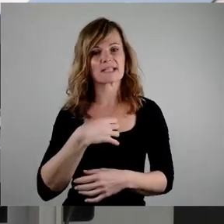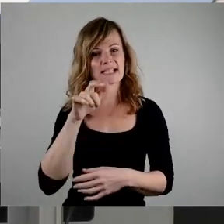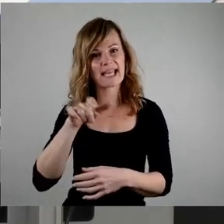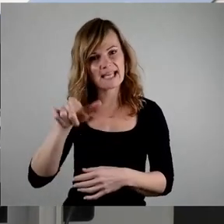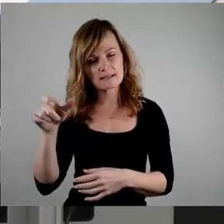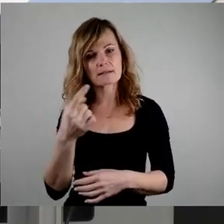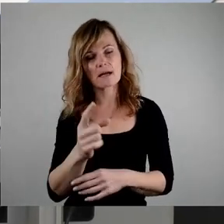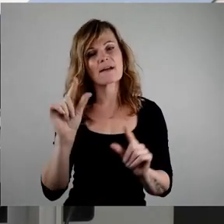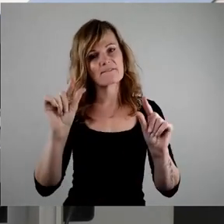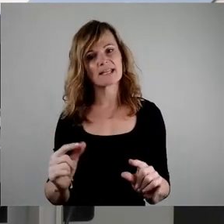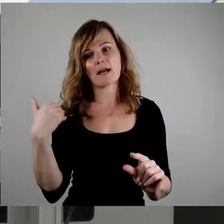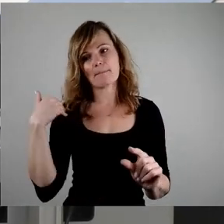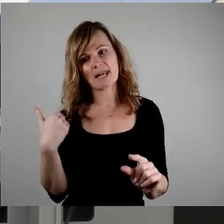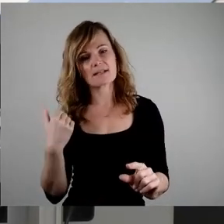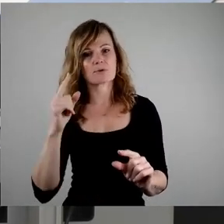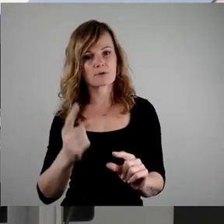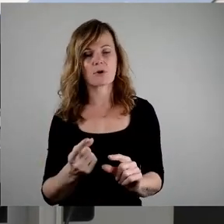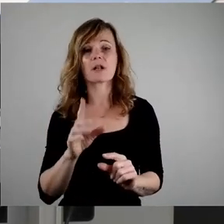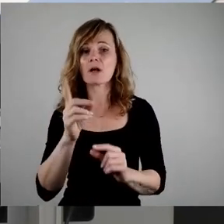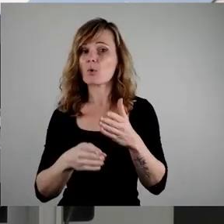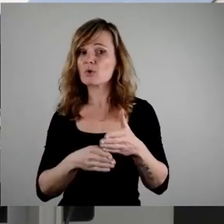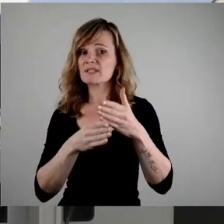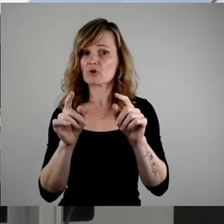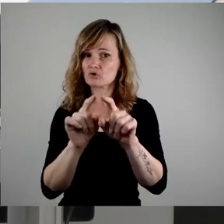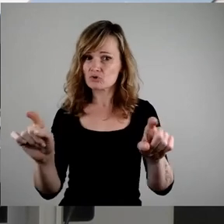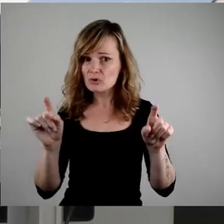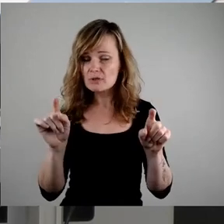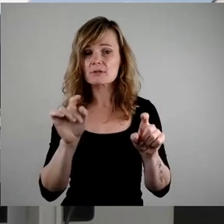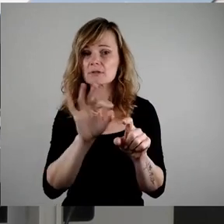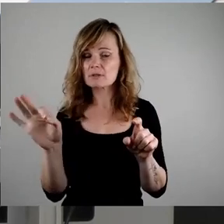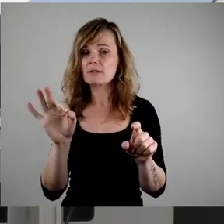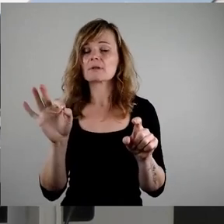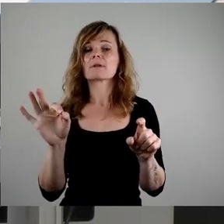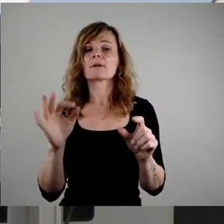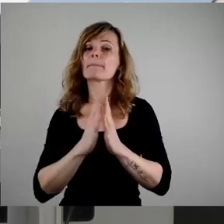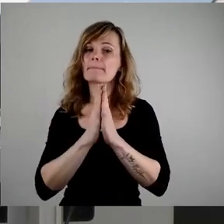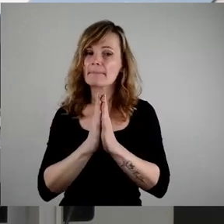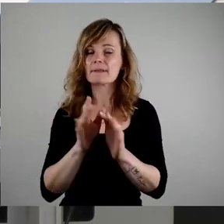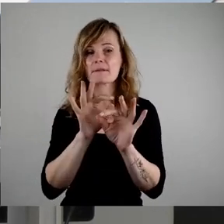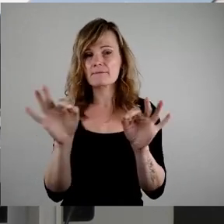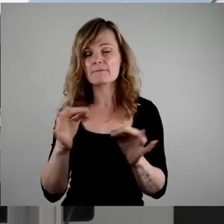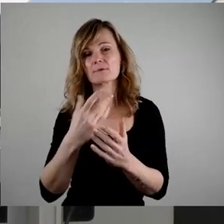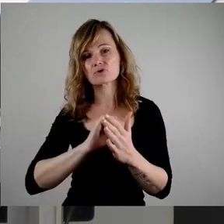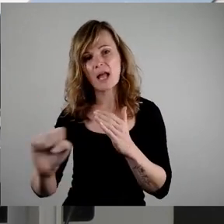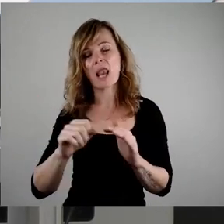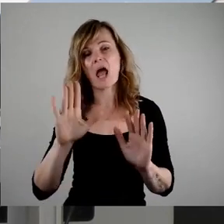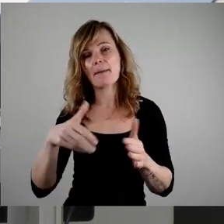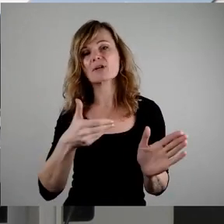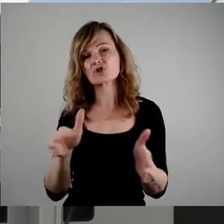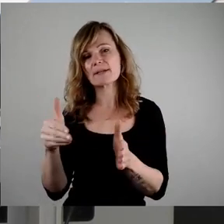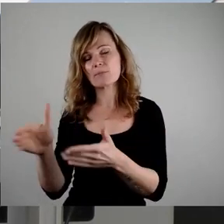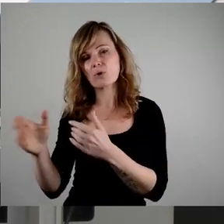Dresdner ein, indem wir sie bitten, sich für eine rasche Abschiebung der sich in Dresden